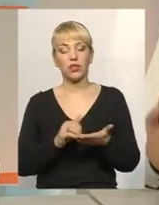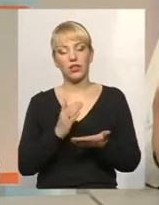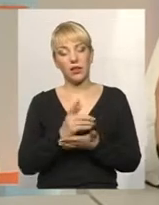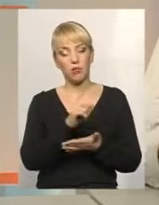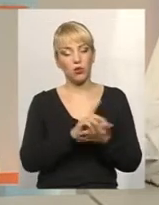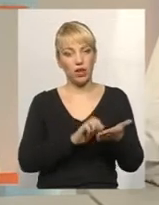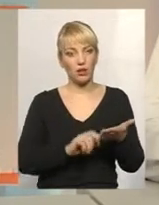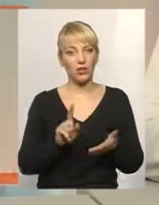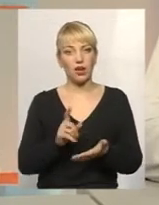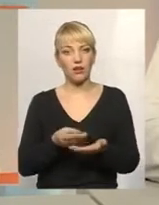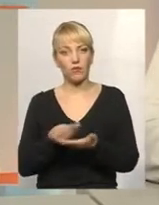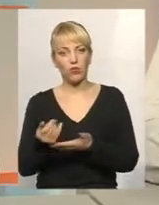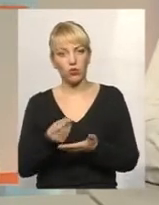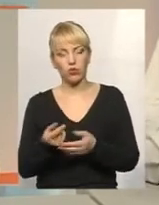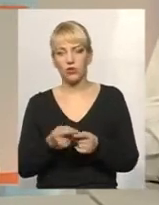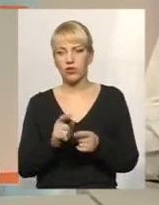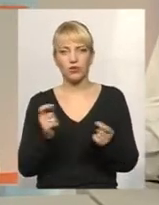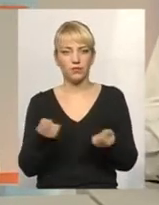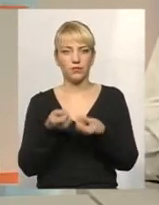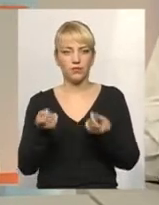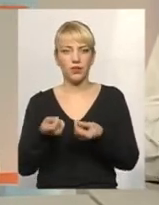сплочуються, але я не думаю, що на цьому треба зупинятися.